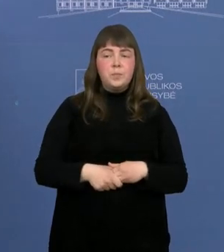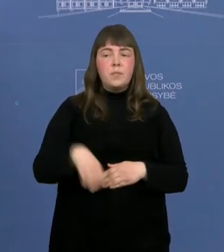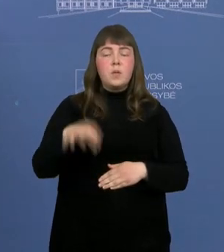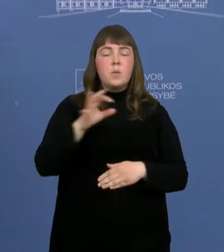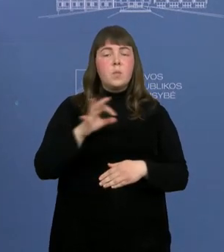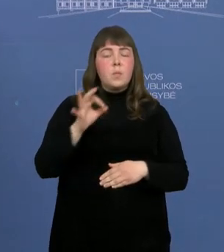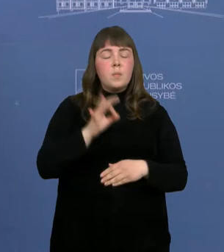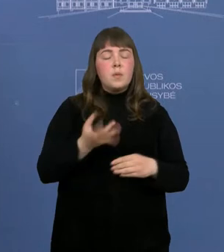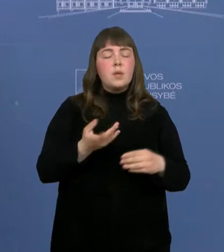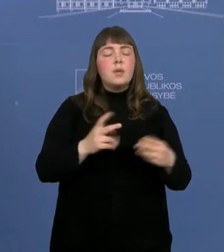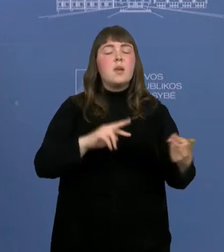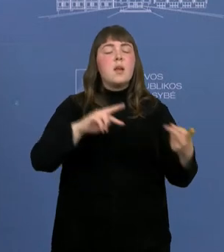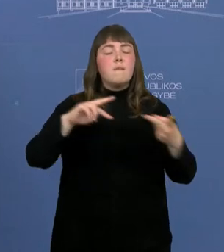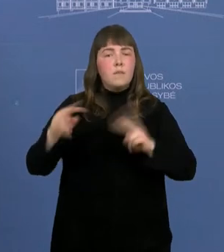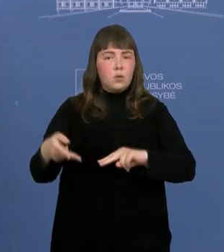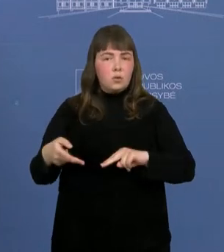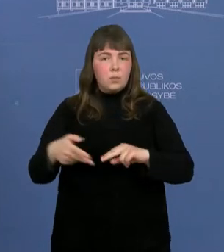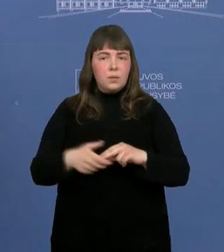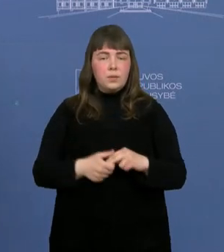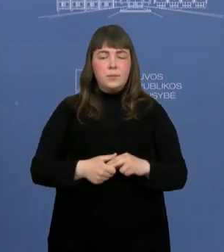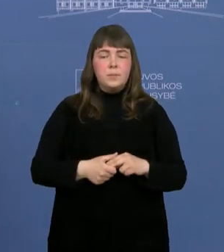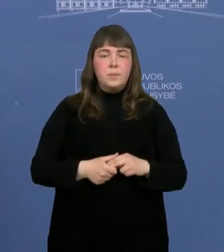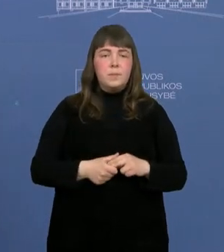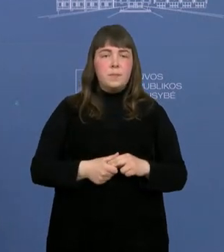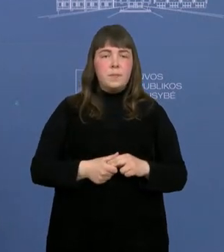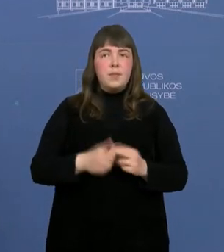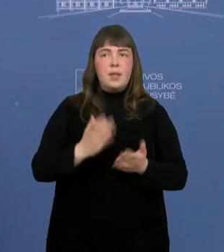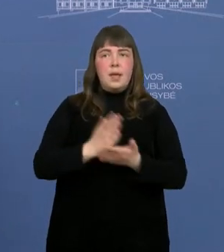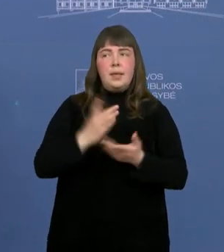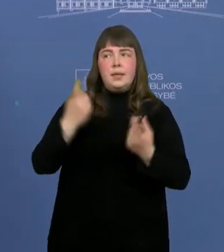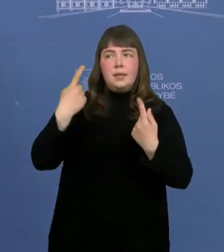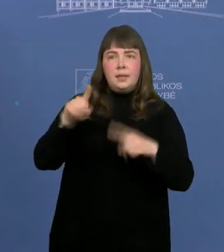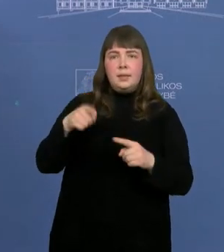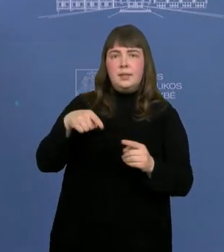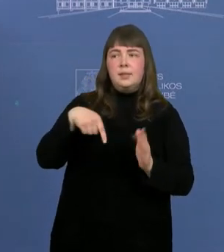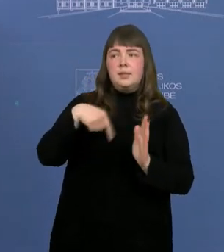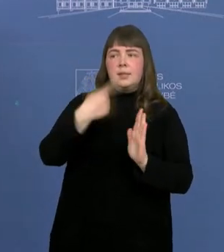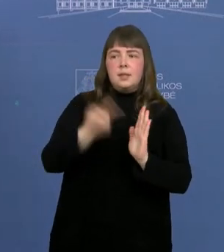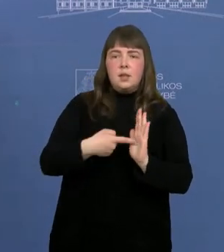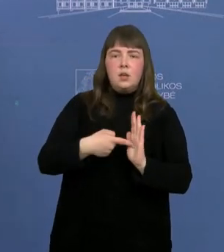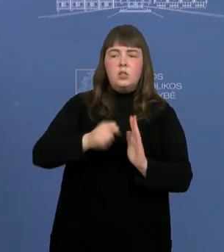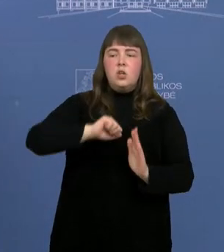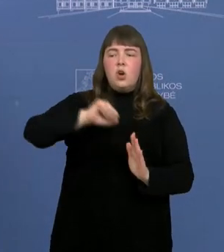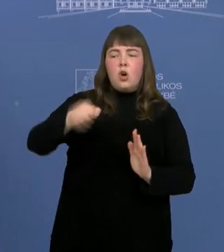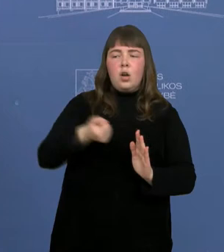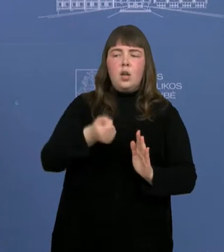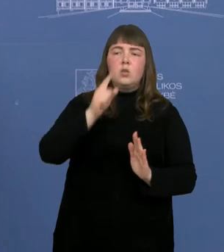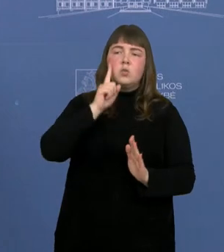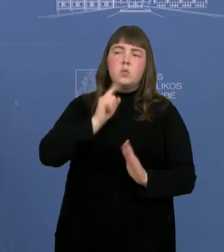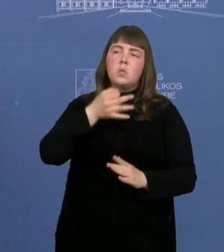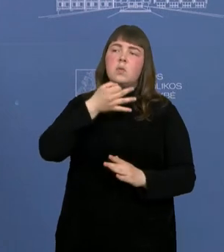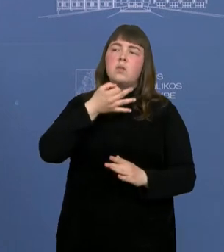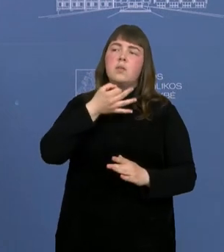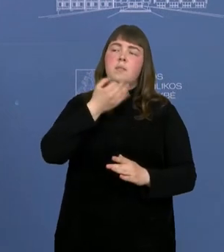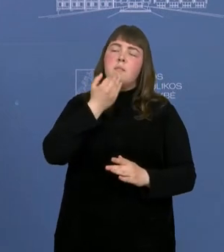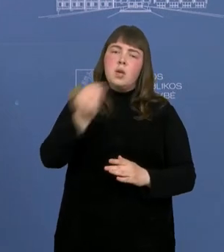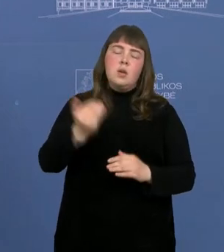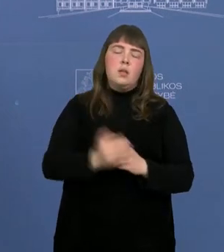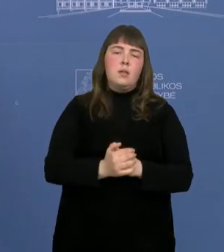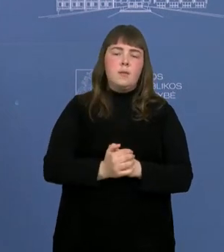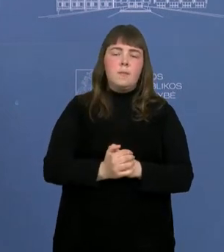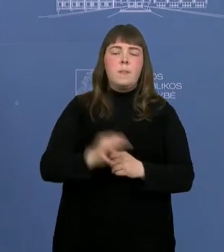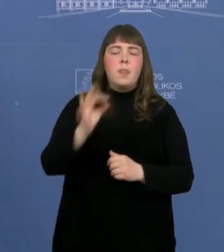Dėl reformos, tai, galbūt, ne, yra truputėlį dar kitas klausimas šiuo kolegos, žiūrėk pertoda, klausimas yra dėl vyriausybės,